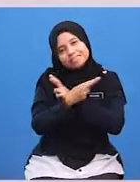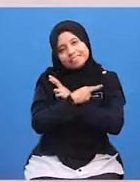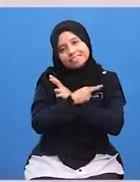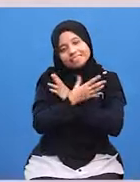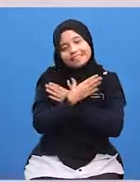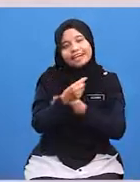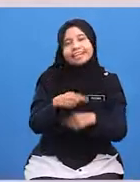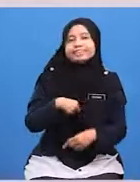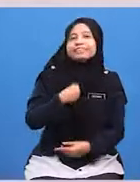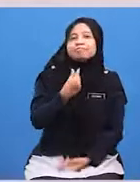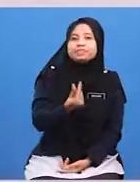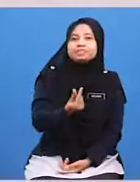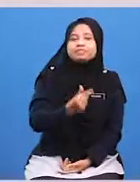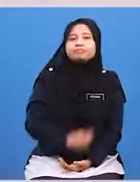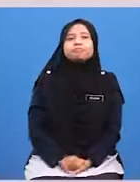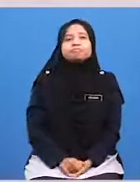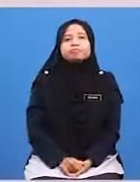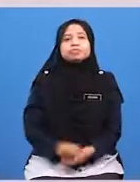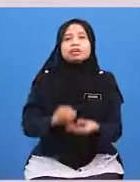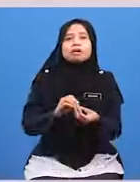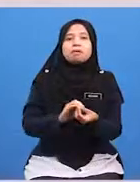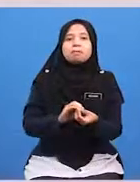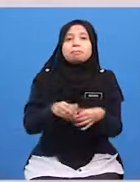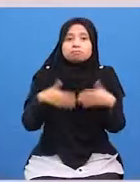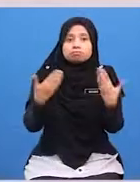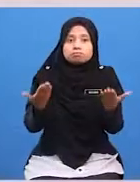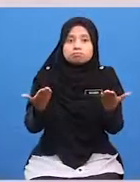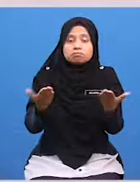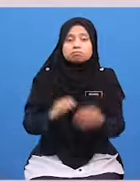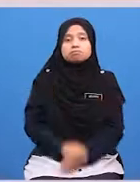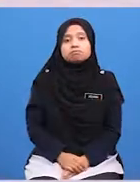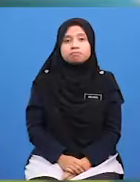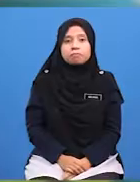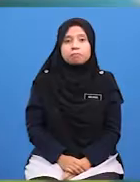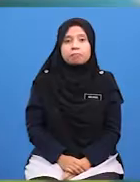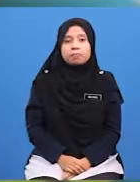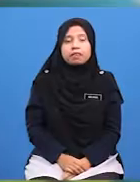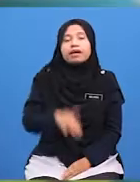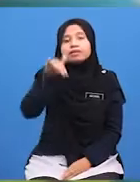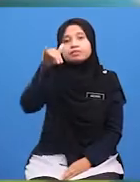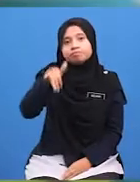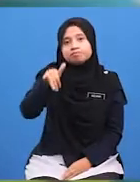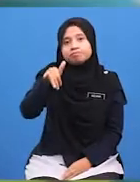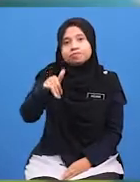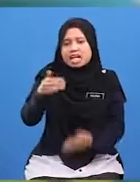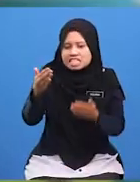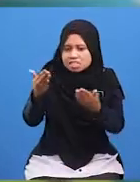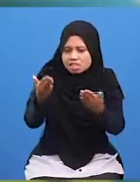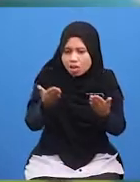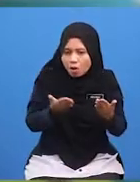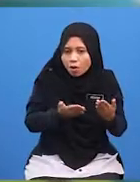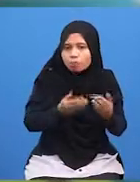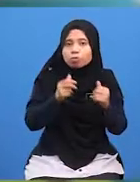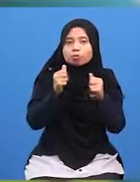Dan Gembira Macam Mana itu Ya Menyambut Dan